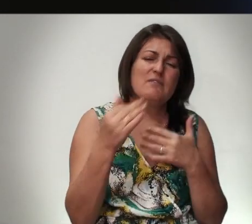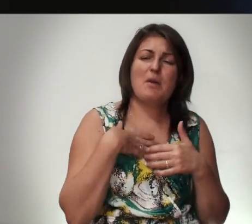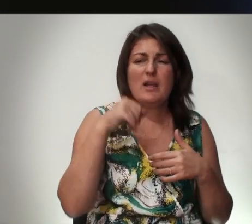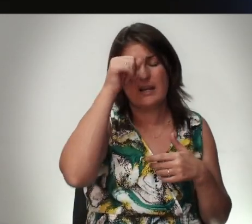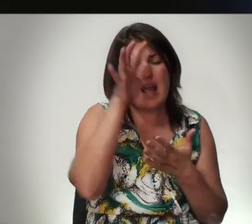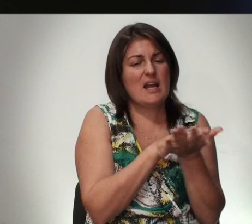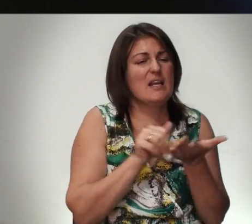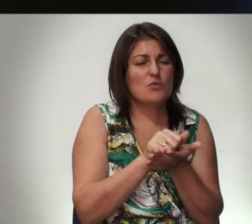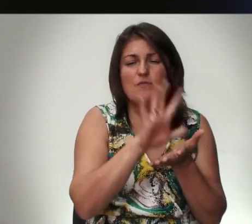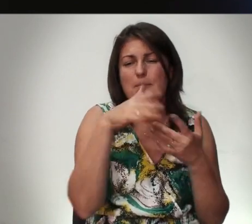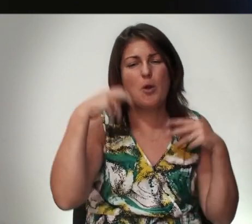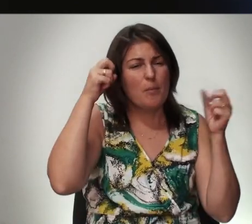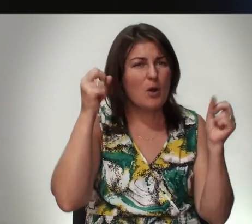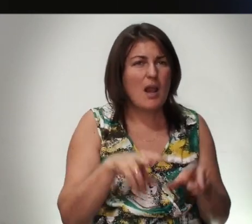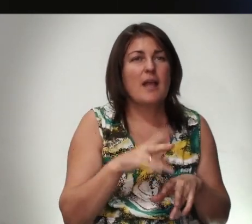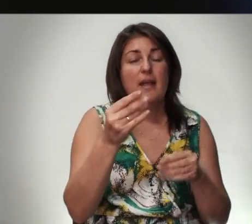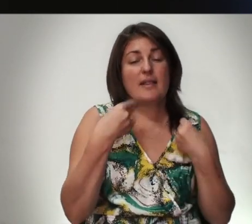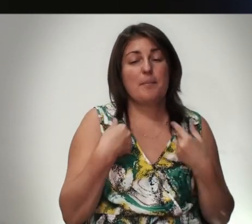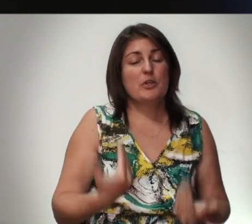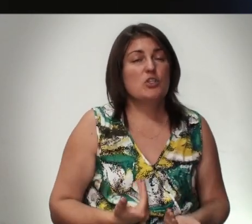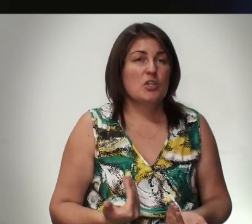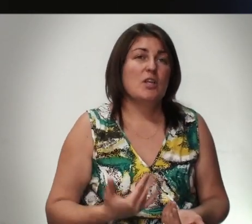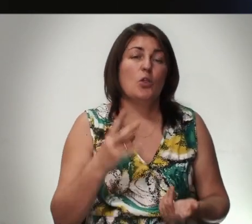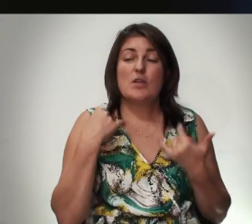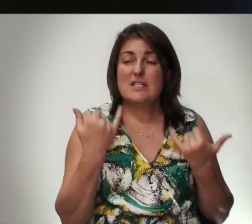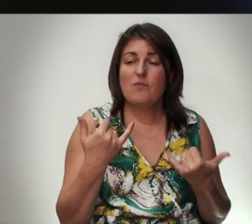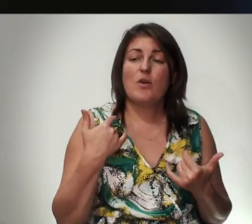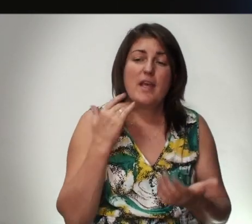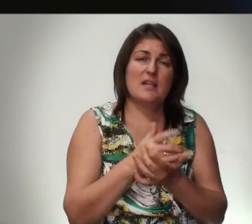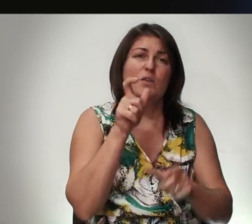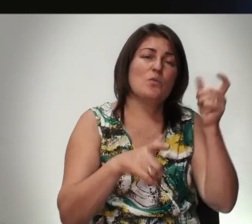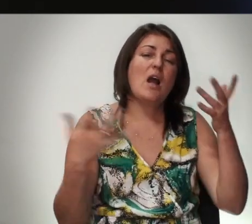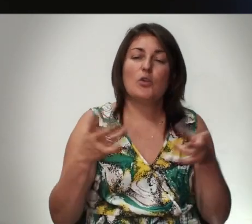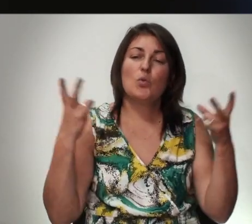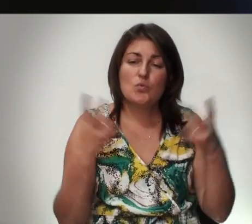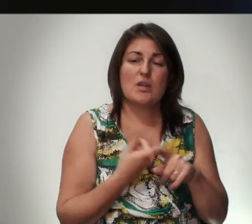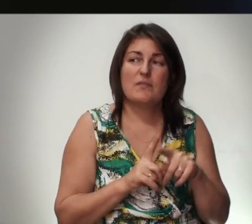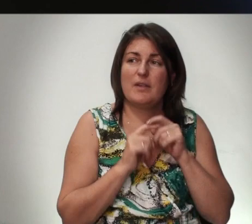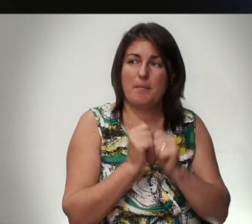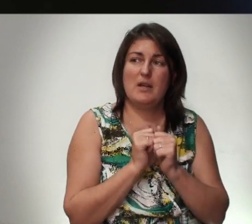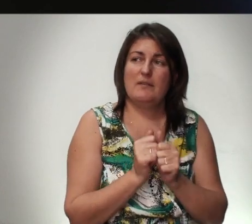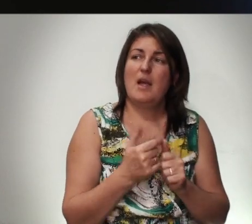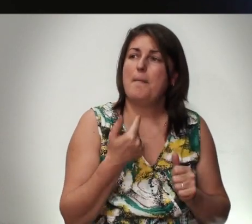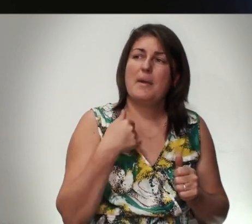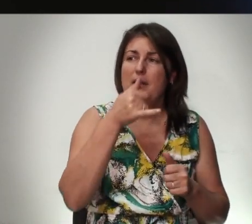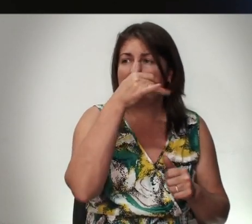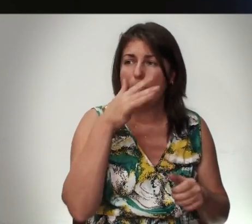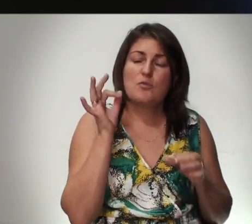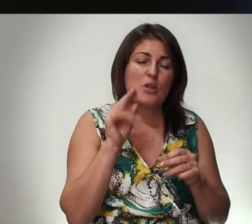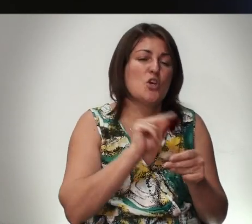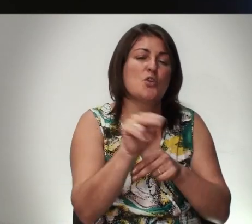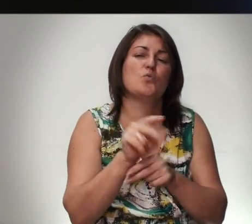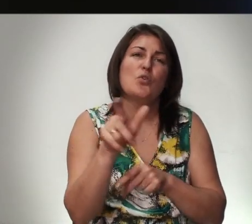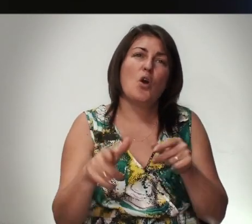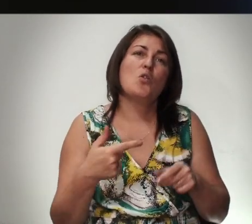Разрушил Все Мои Проклятия И Дал Мне Жизнь Но Сегодня Есть Люди Которые Нуждаются В Этой Молитве Мы Не Можем Конечно Учить